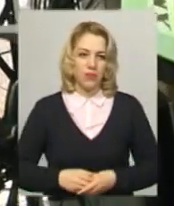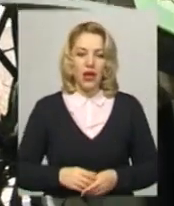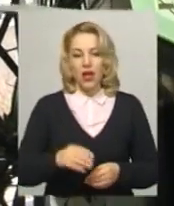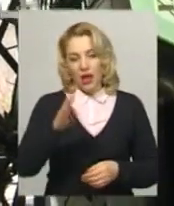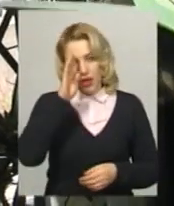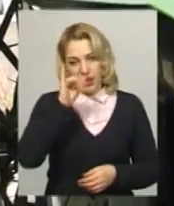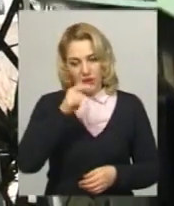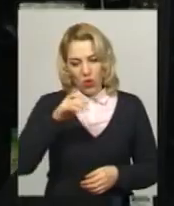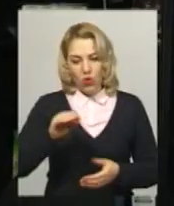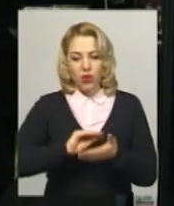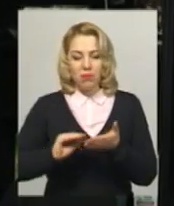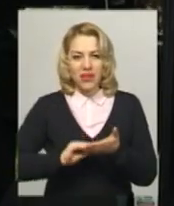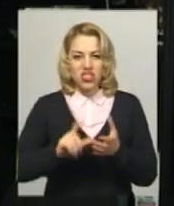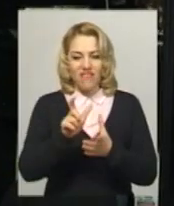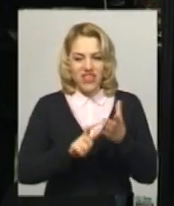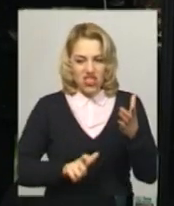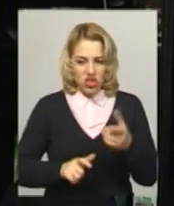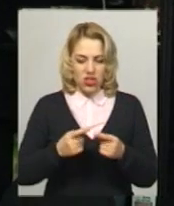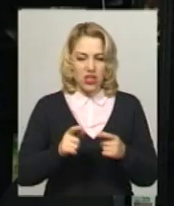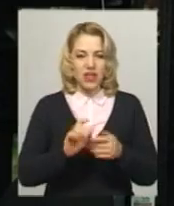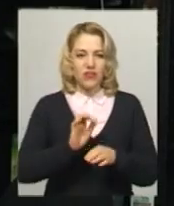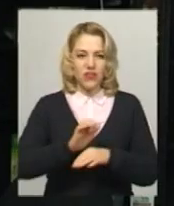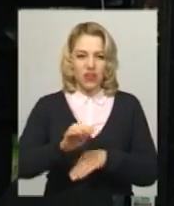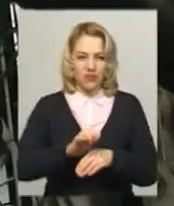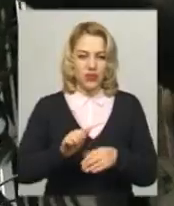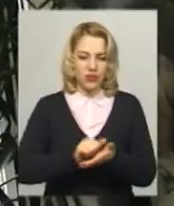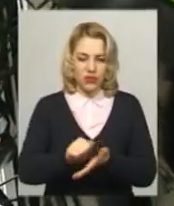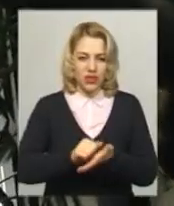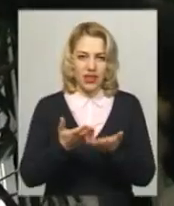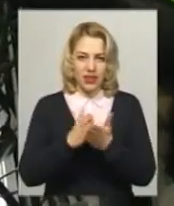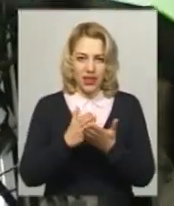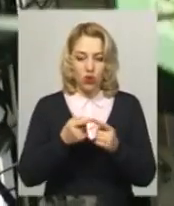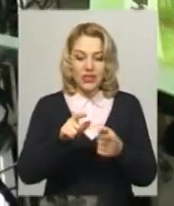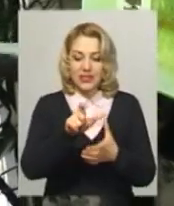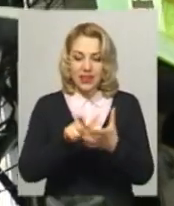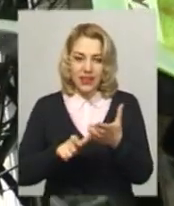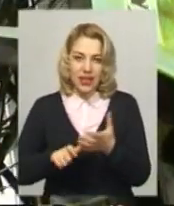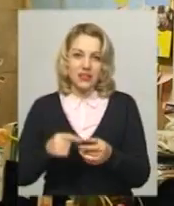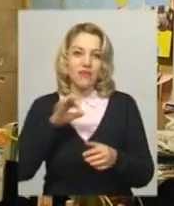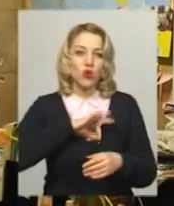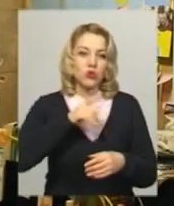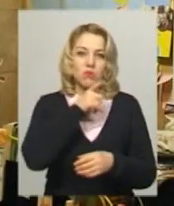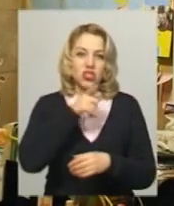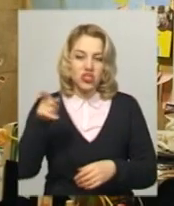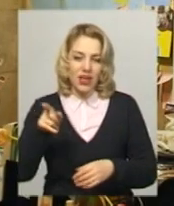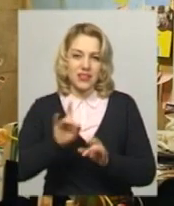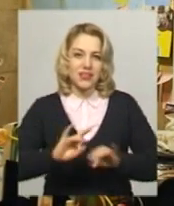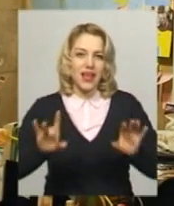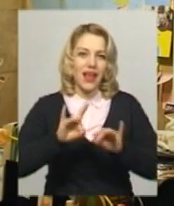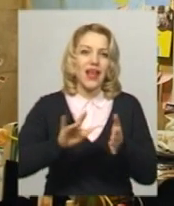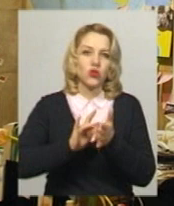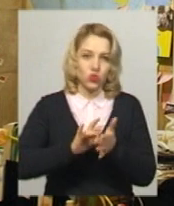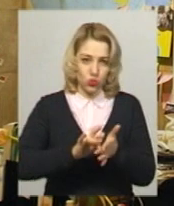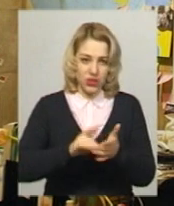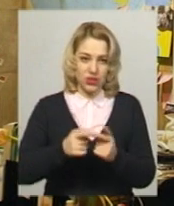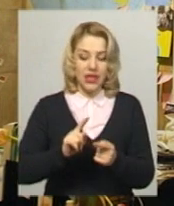для туристів написав і віддав кишенькове видання про рідне місто. Тексти з нього використовують під час екскурсії. Це є родзинка, якої ніде більше немає